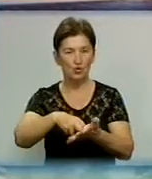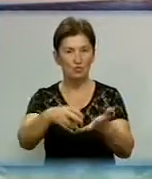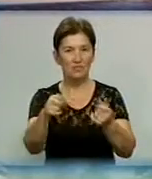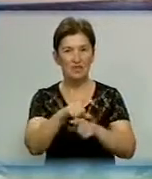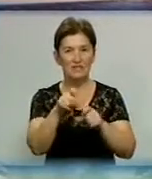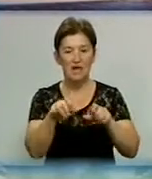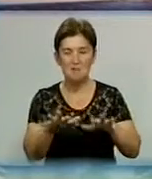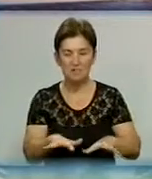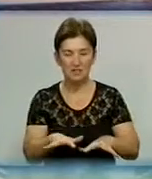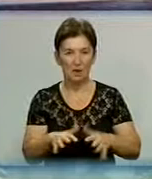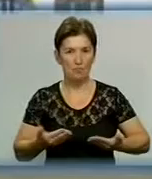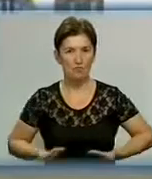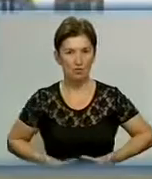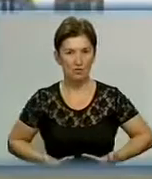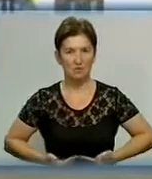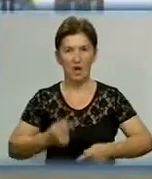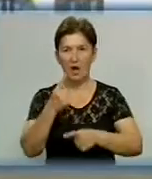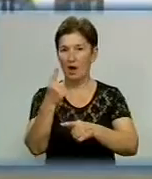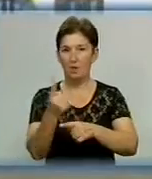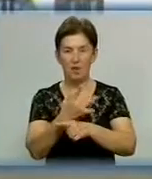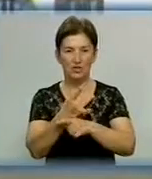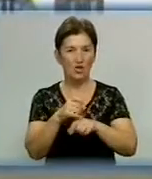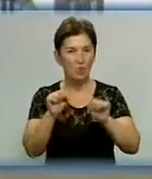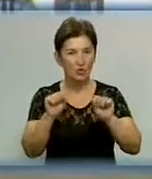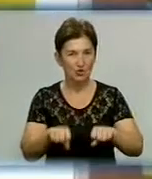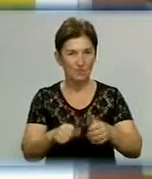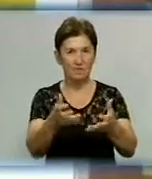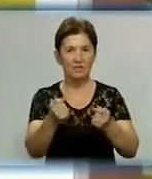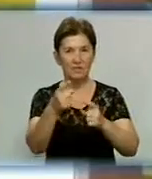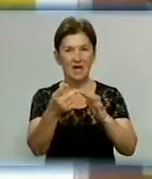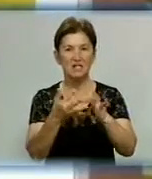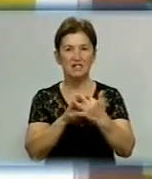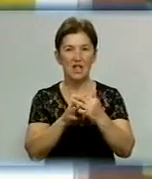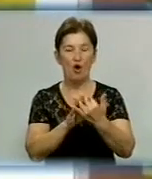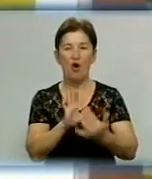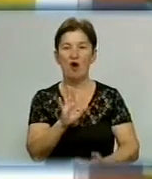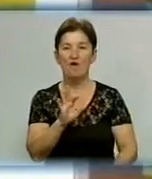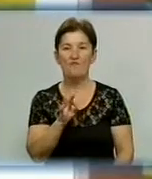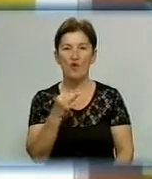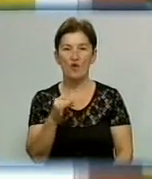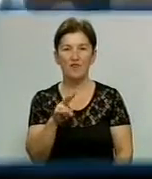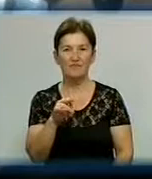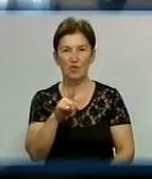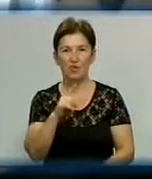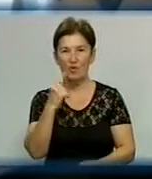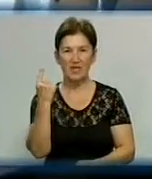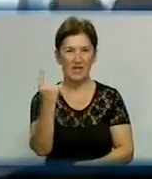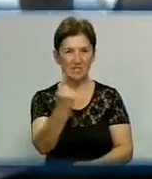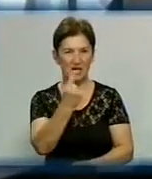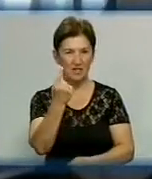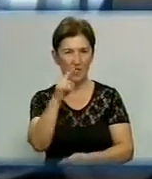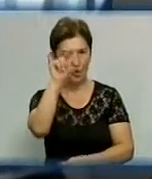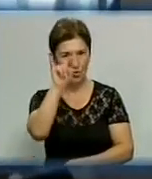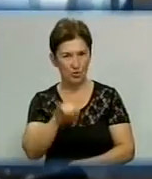місцем проживання. Першими таку можливість отримали жителі села Войнівки. За принципом єдиного вікна у своєму поштовому відділенні вони